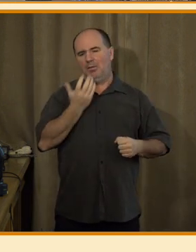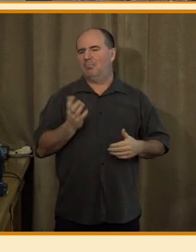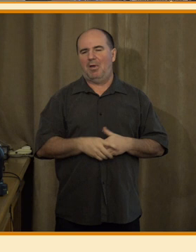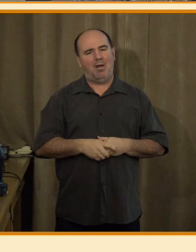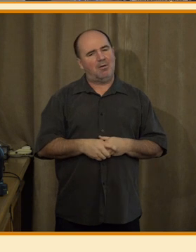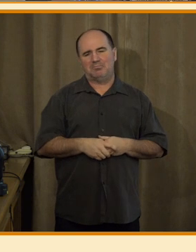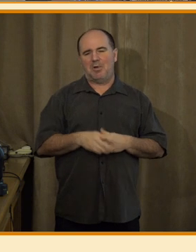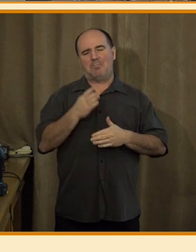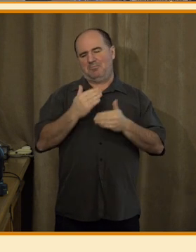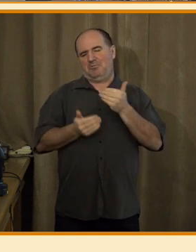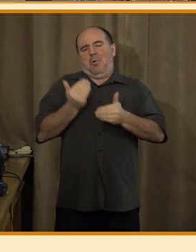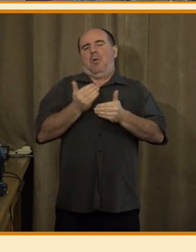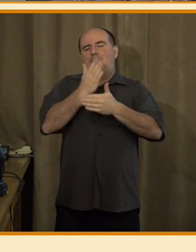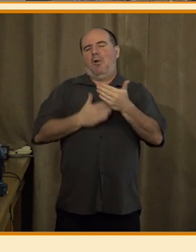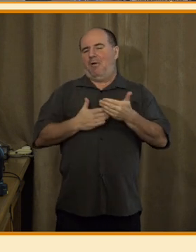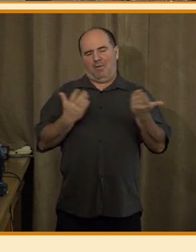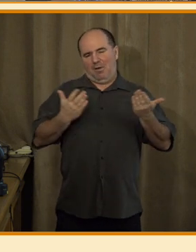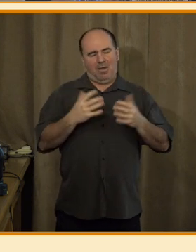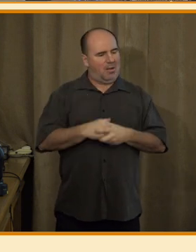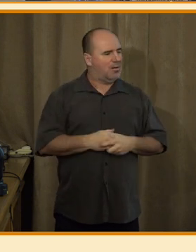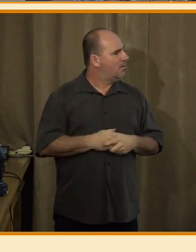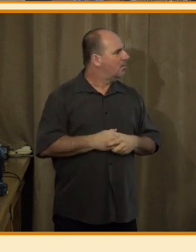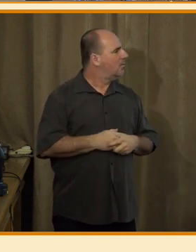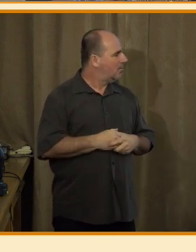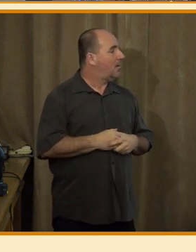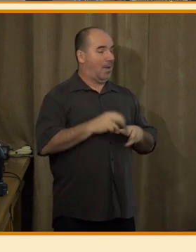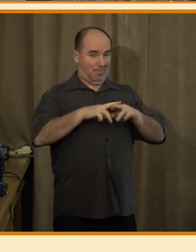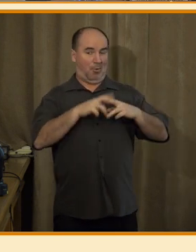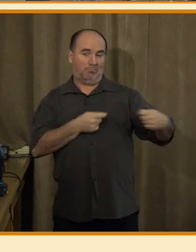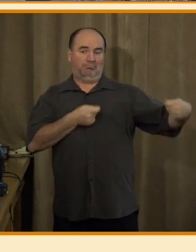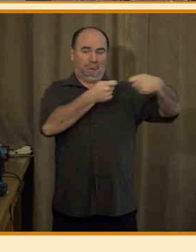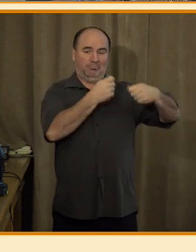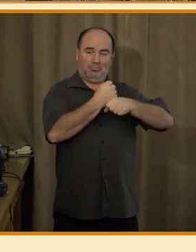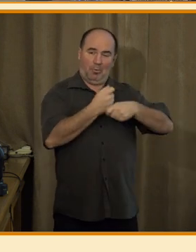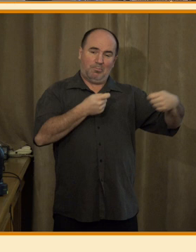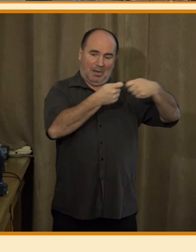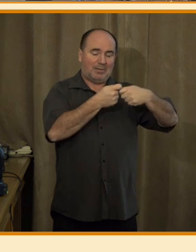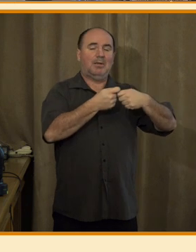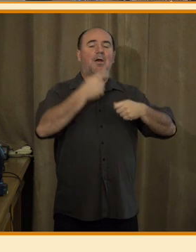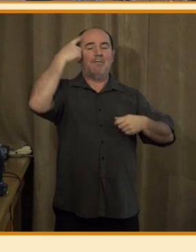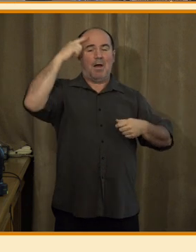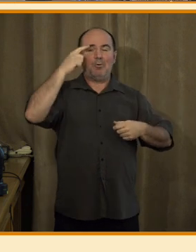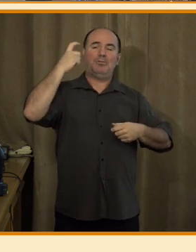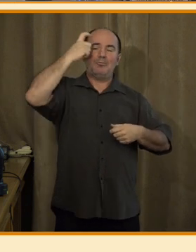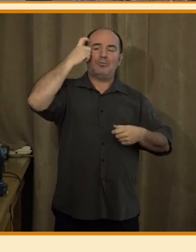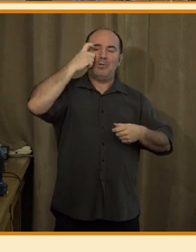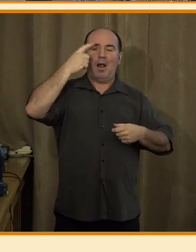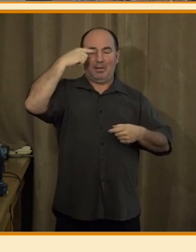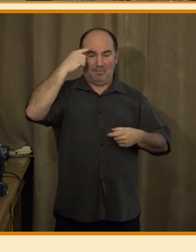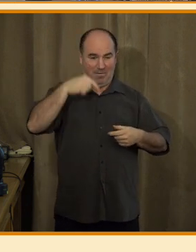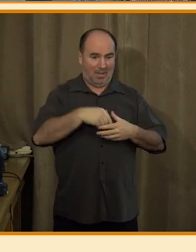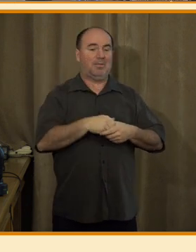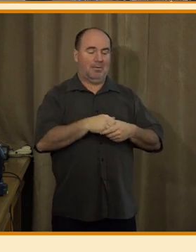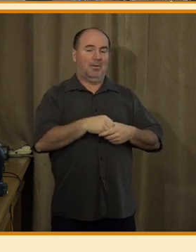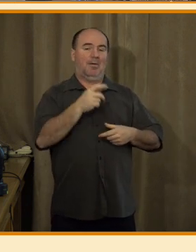díky spolupráci s Václavem Moravcem z Fakultou sociálních věd další kolo toho průzkumu výsledky